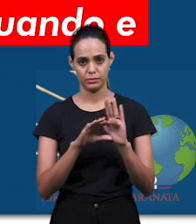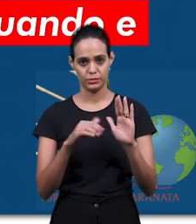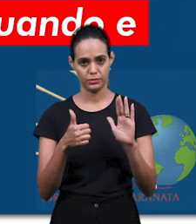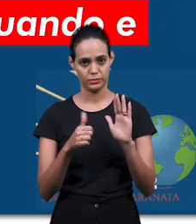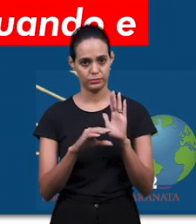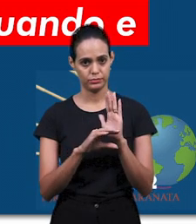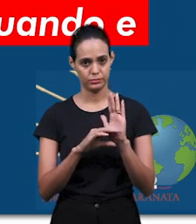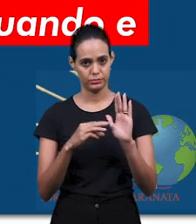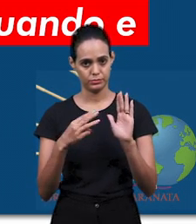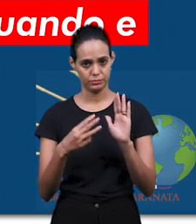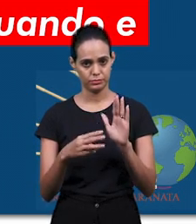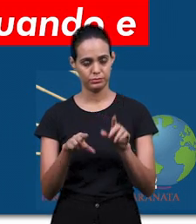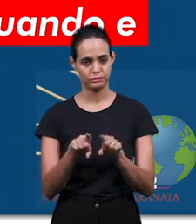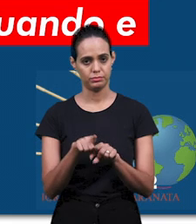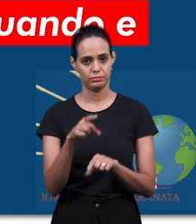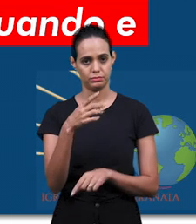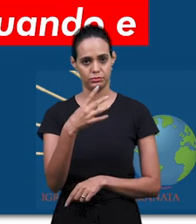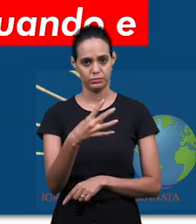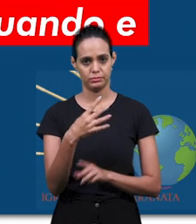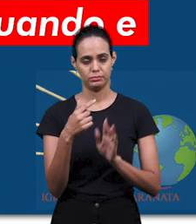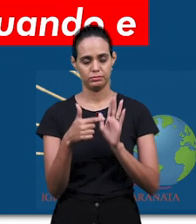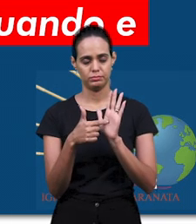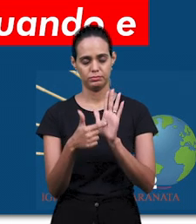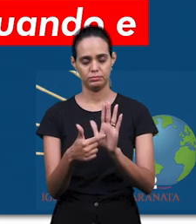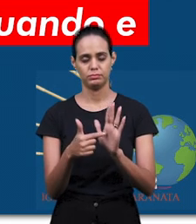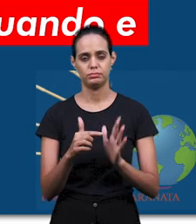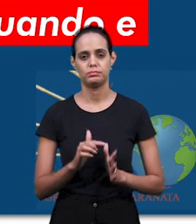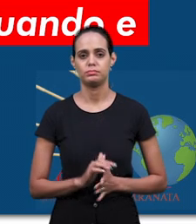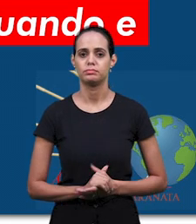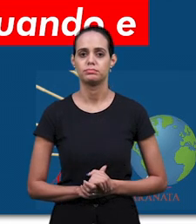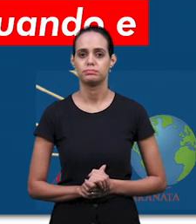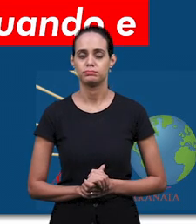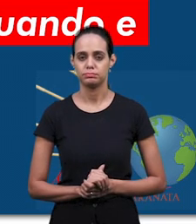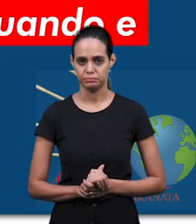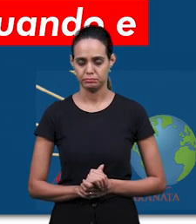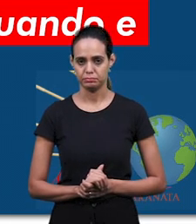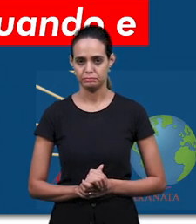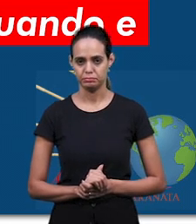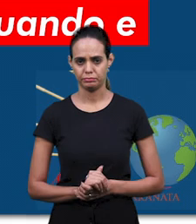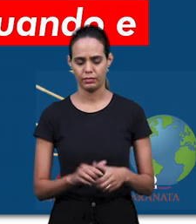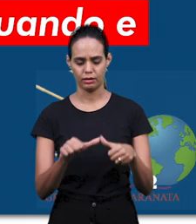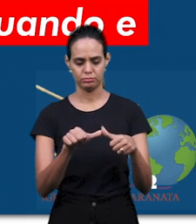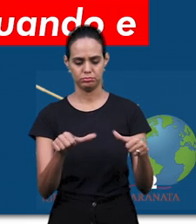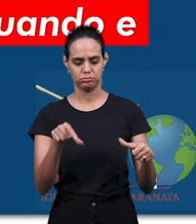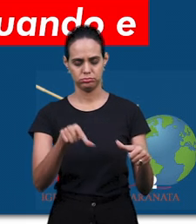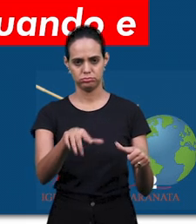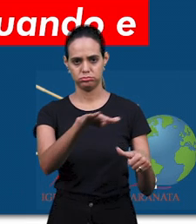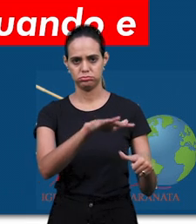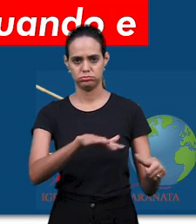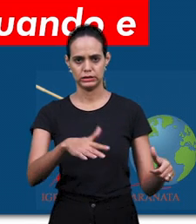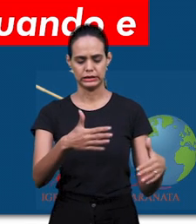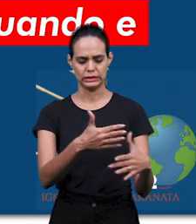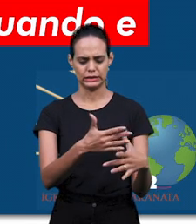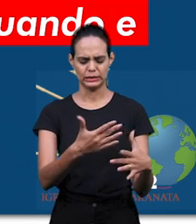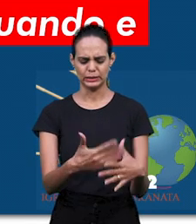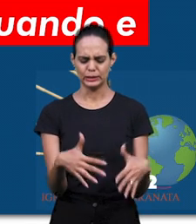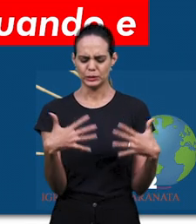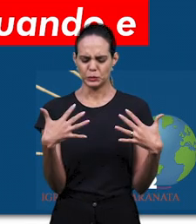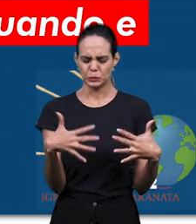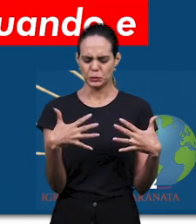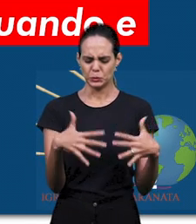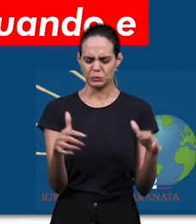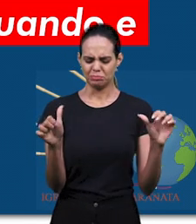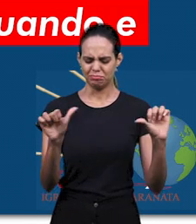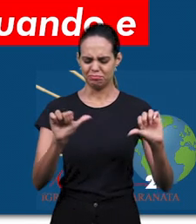Так нам говорит Слово Божие. И сказали они мне, оставшиеся, которые остались от плена,